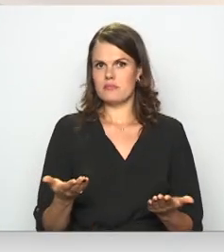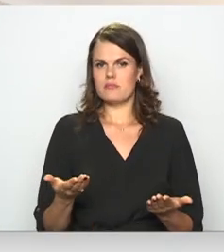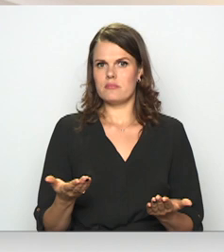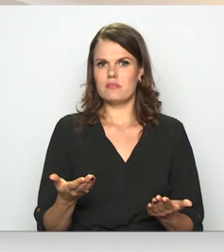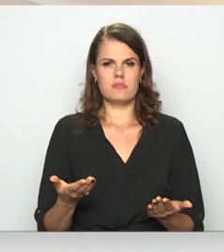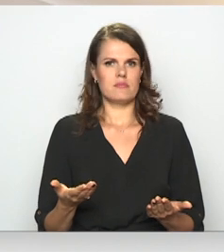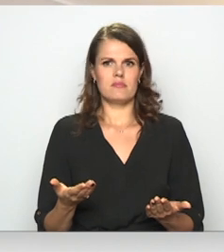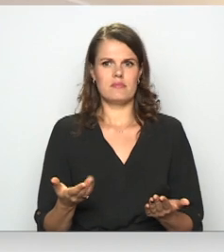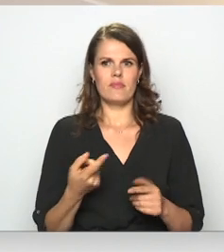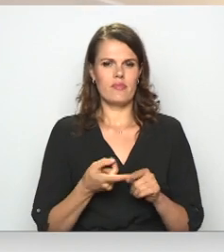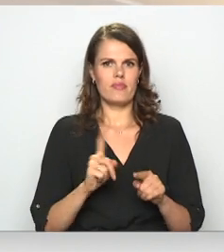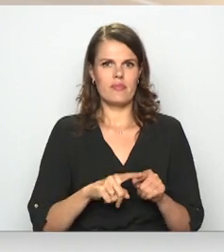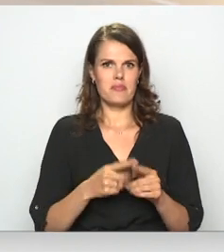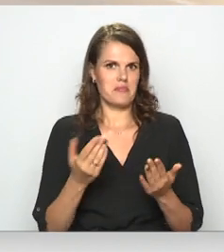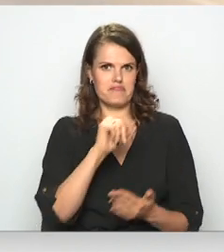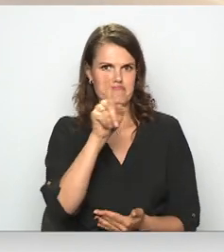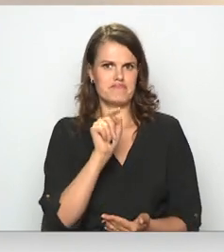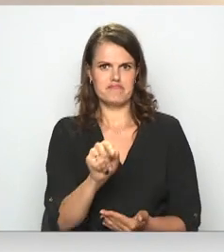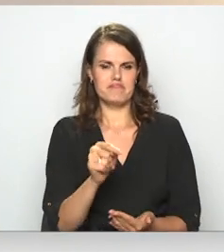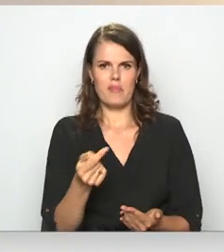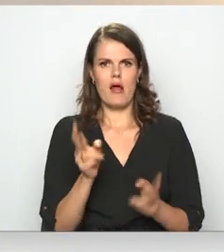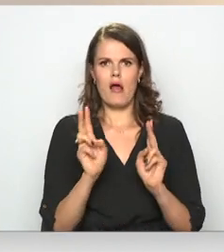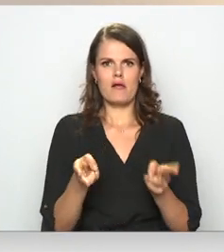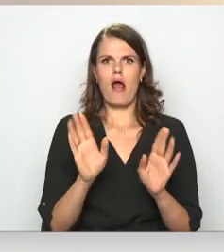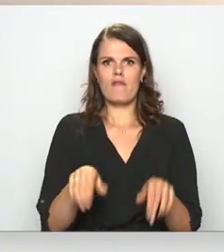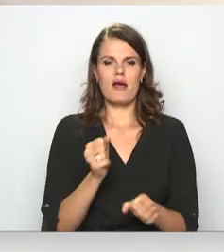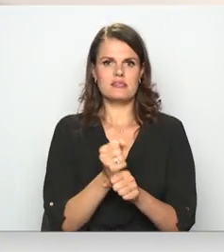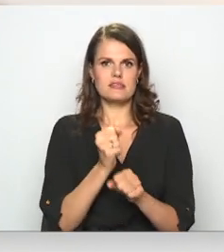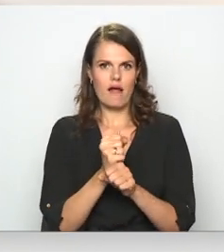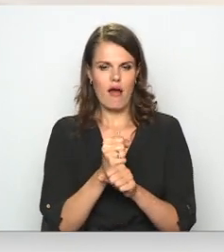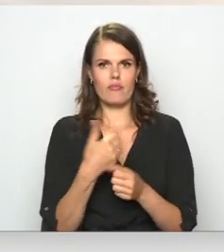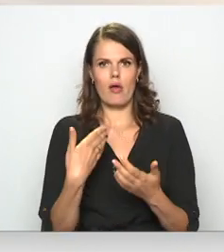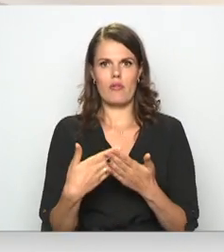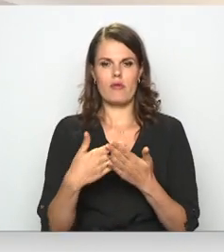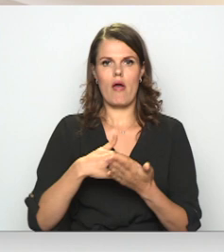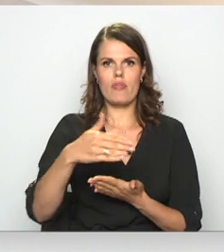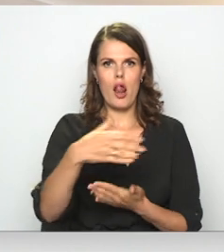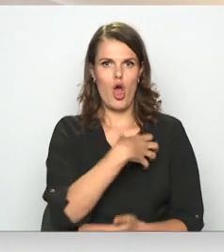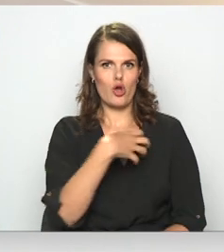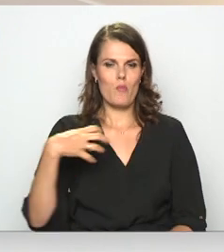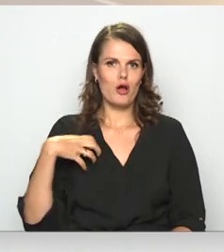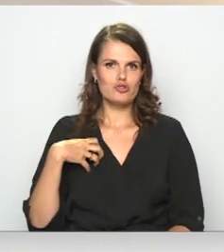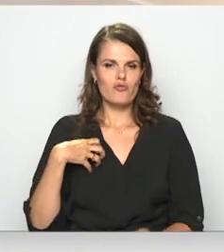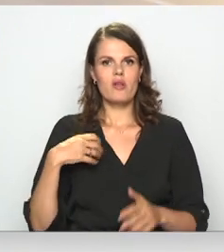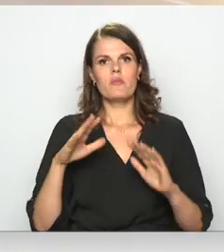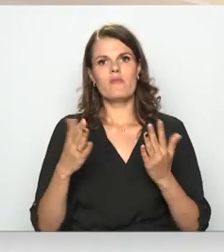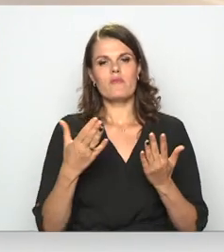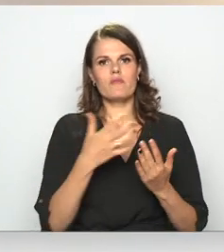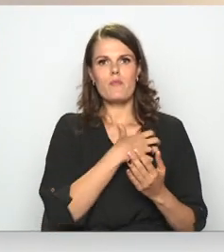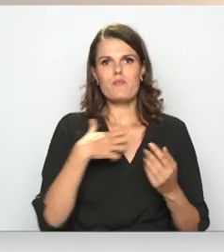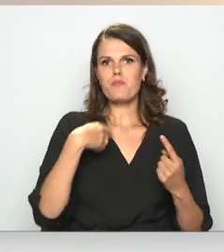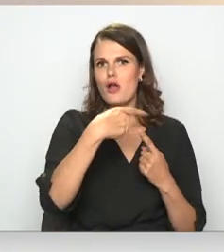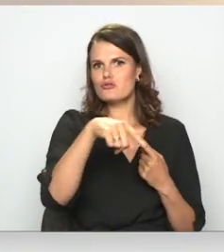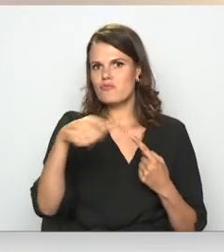Un tad labi paliek jautājums, tad kā var nodarboties, ja pretī tālāk ir pašvaldība, lai pašvaldības,